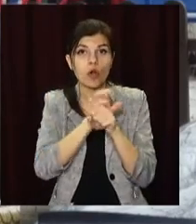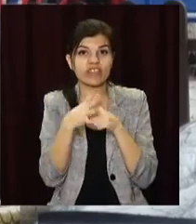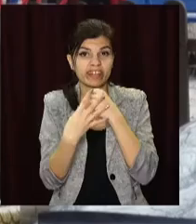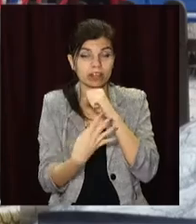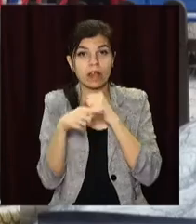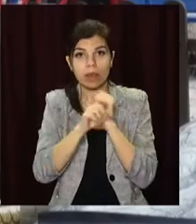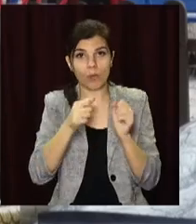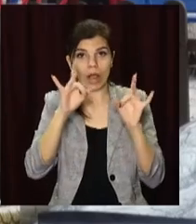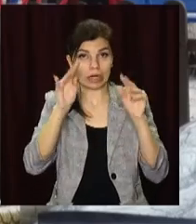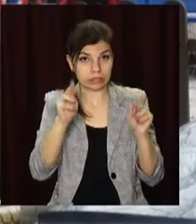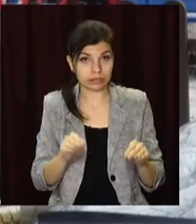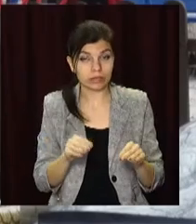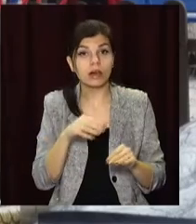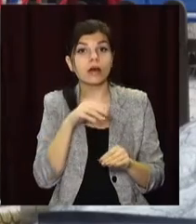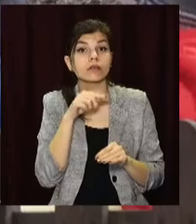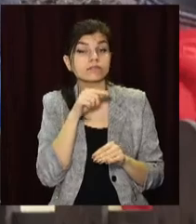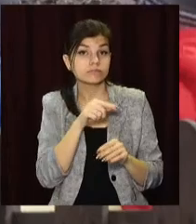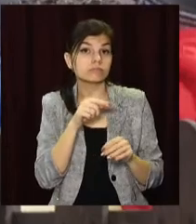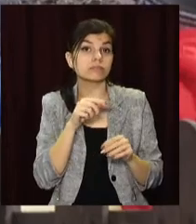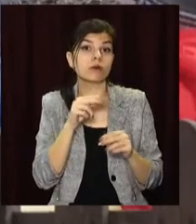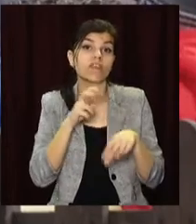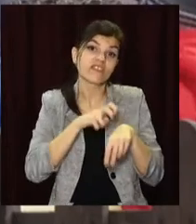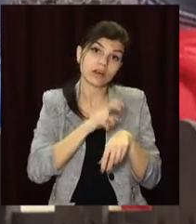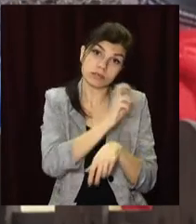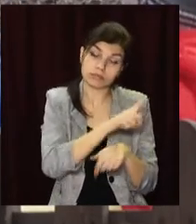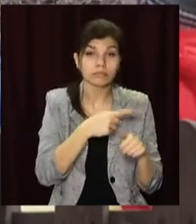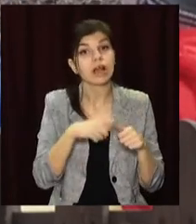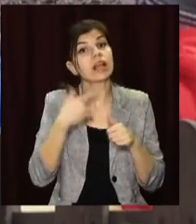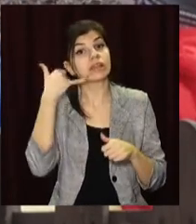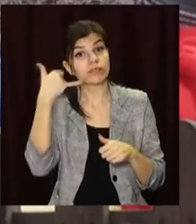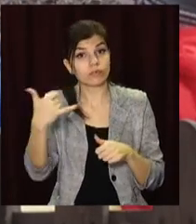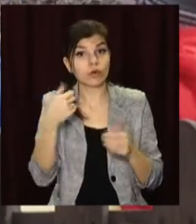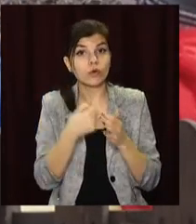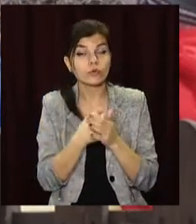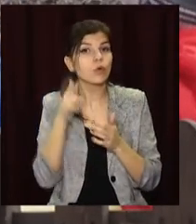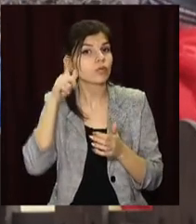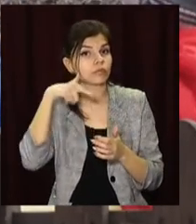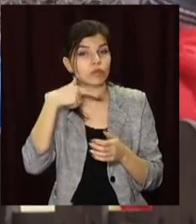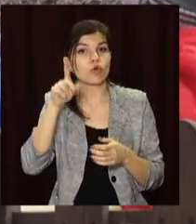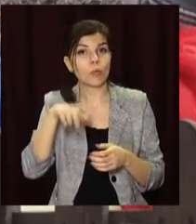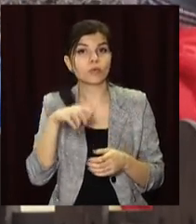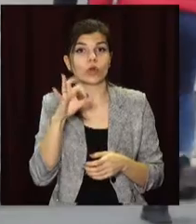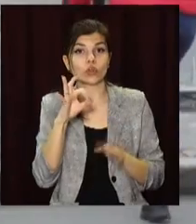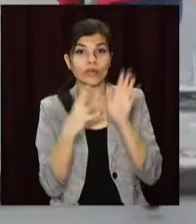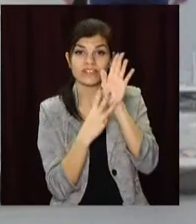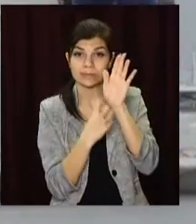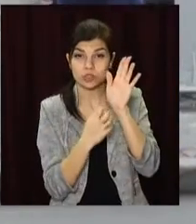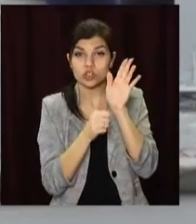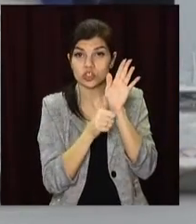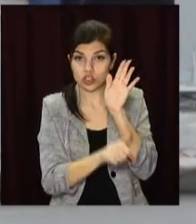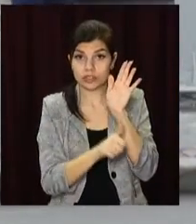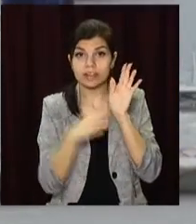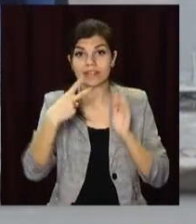в веб-порталах медзакладів чи безпосередньо у лікарні, або ж зателефонувавши до контакт-центру за номером 0800 60